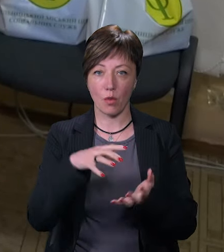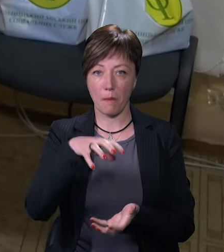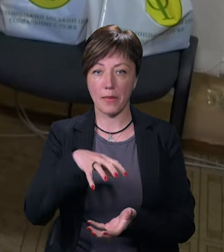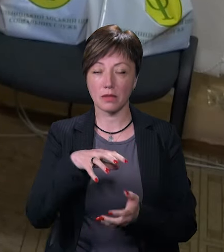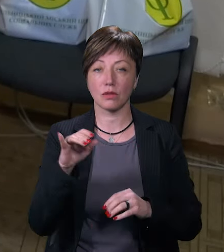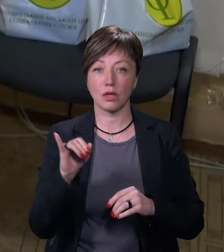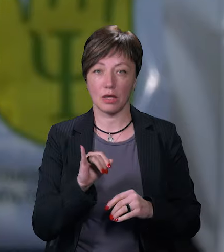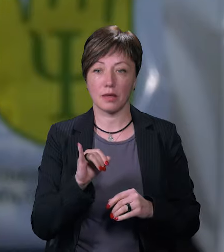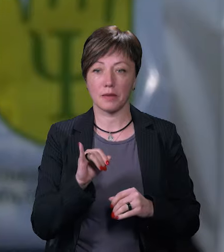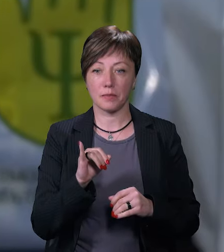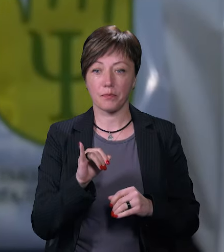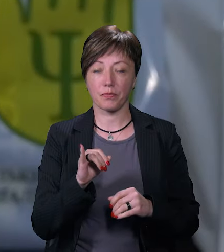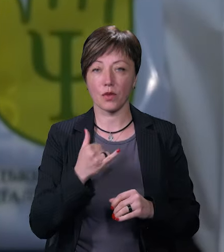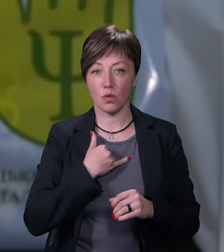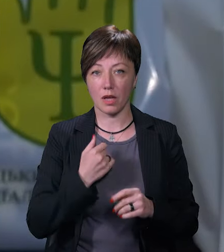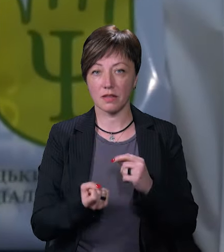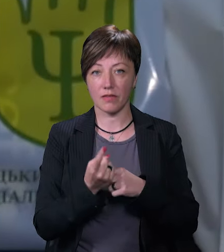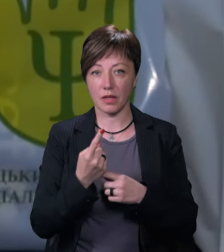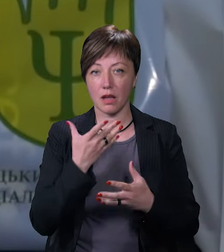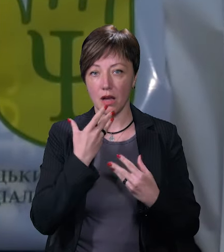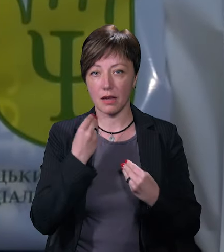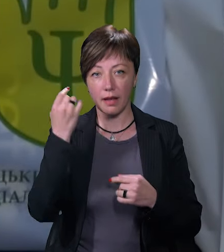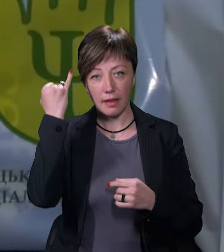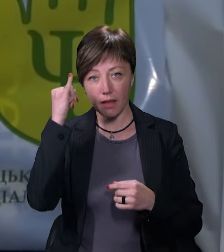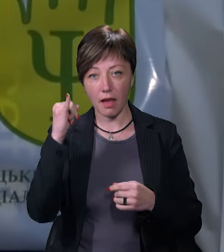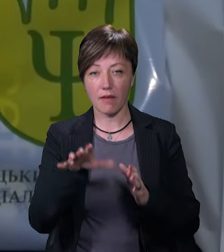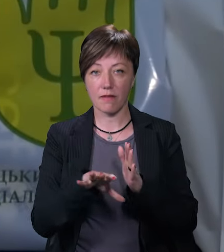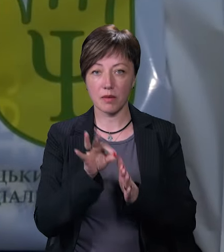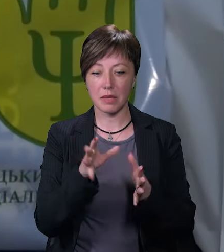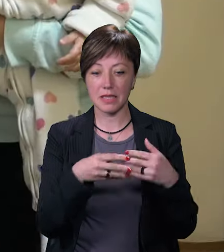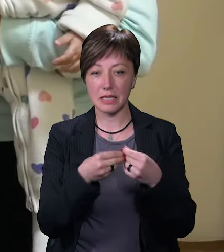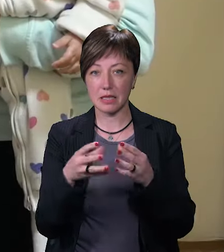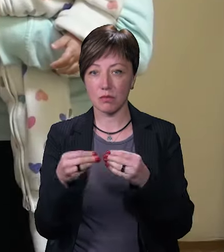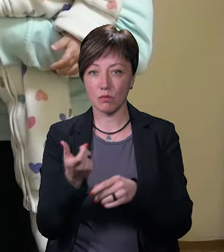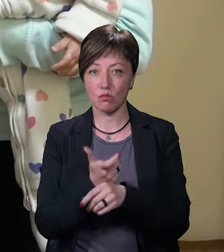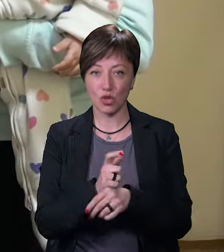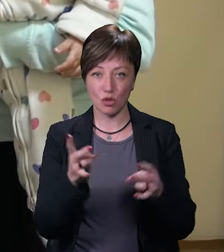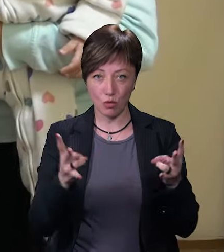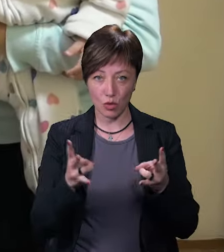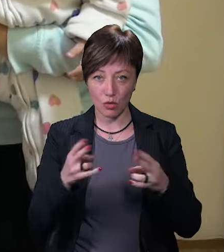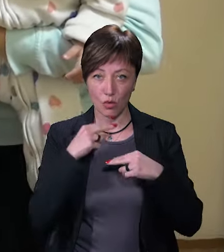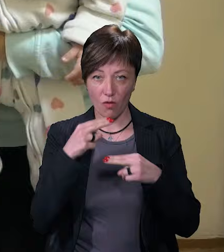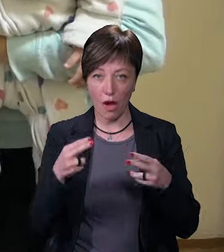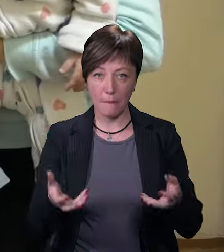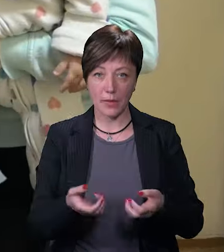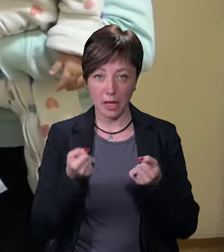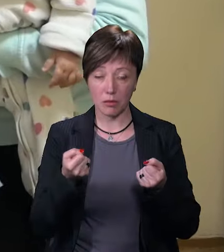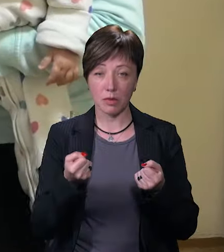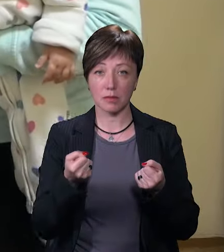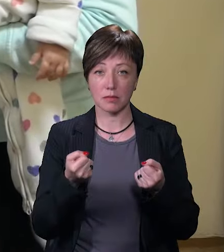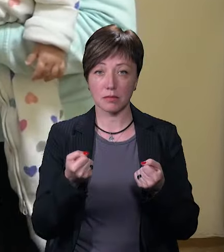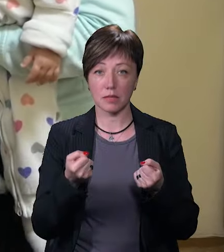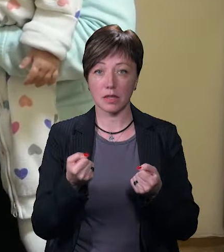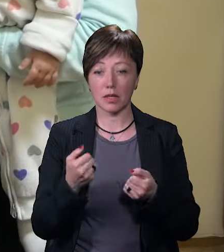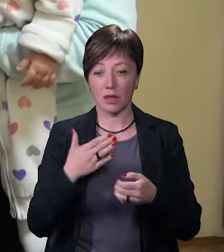І в нас така виникла гарна ідея, все-таки вибрати ті сім'ї, які більше потребують уваги і підтримки з